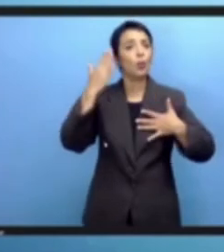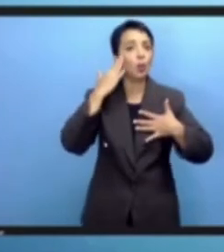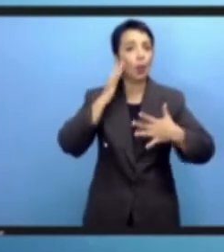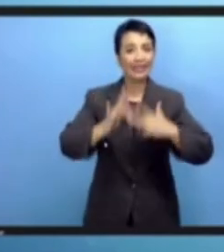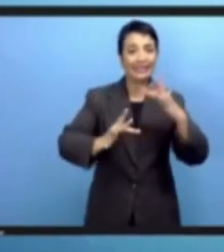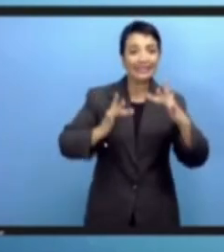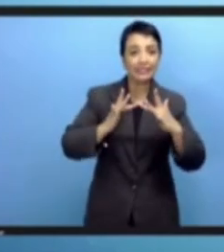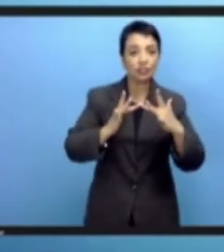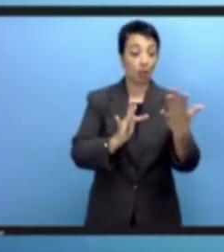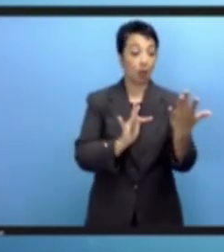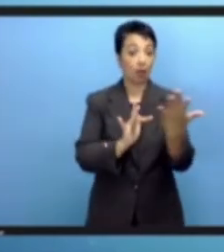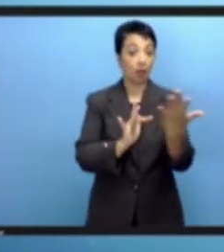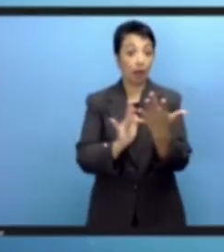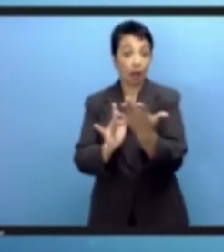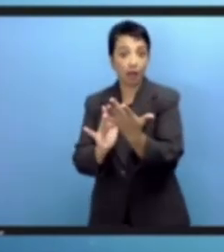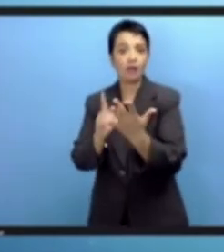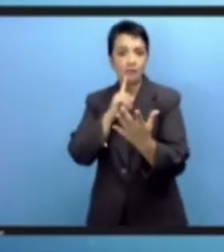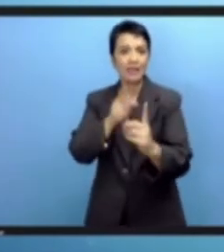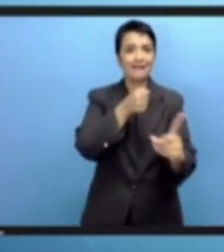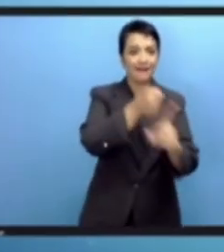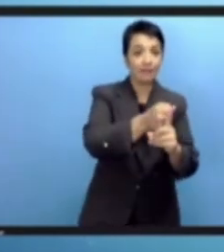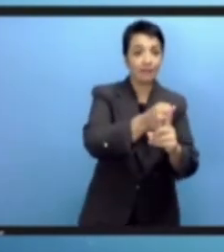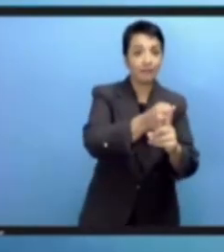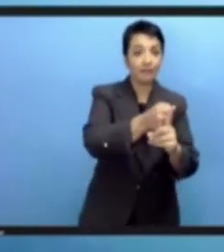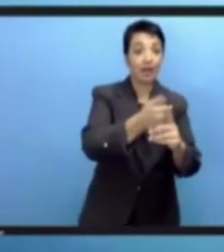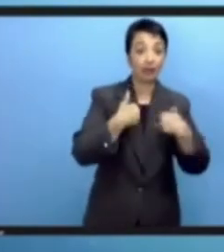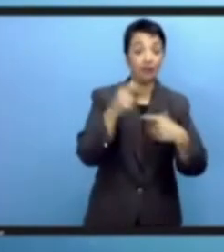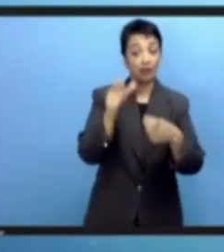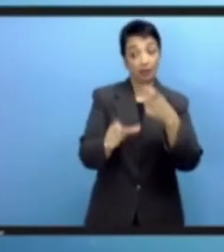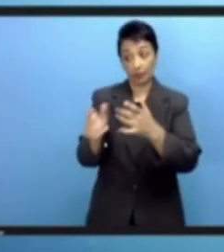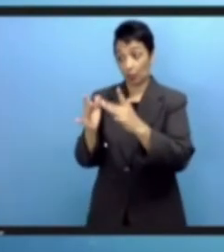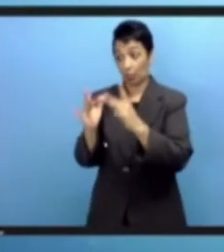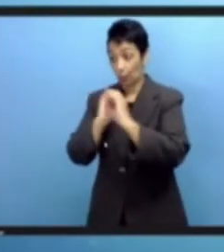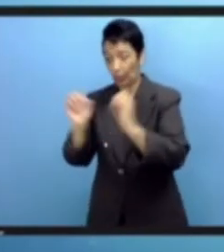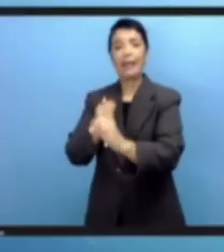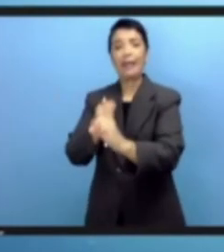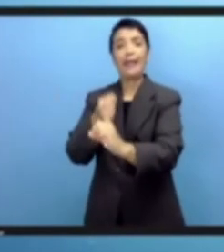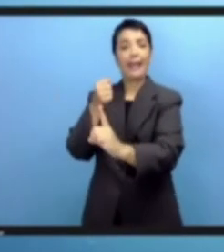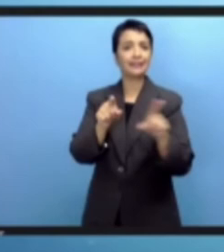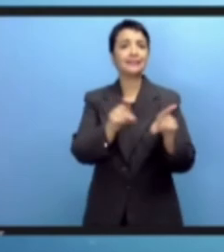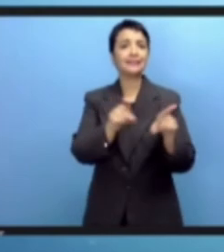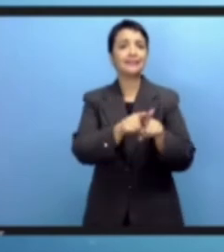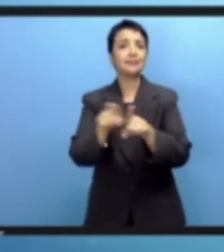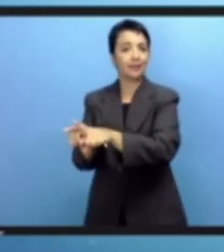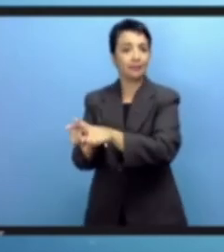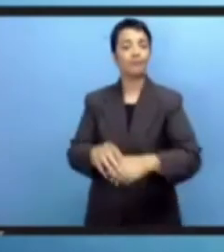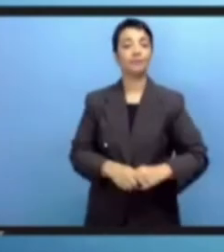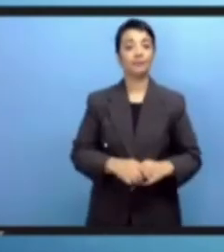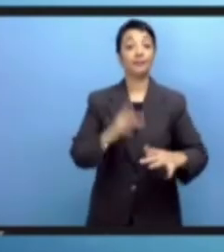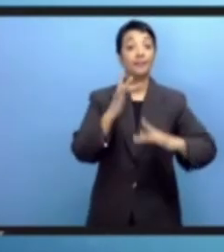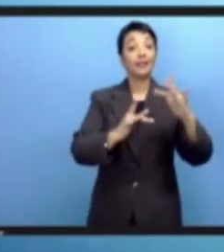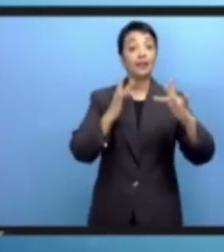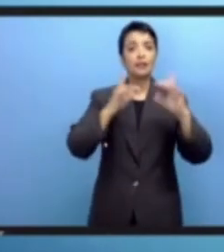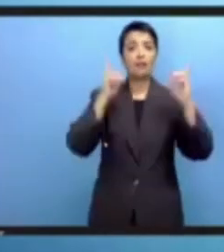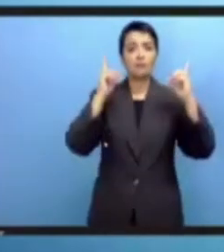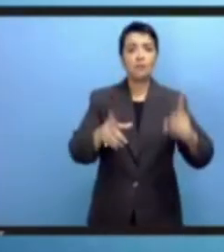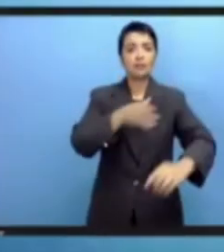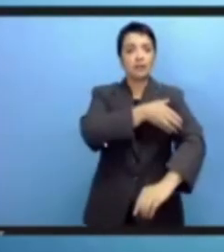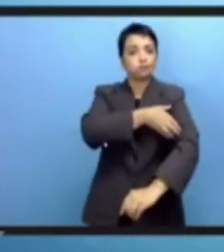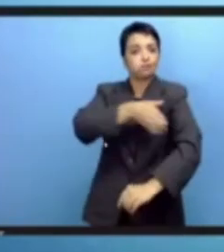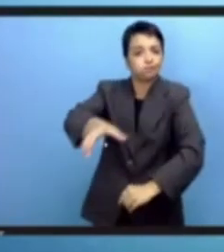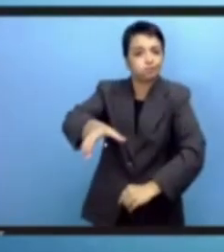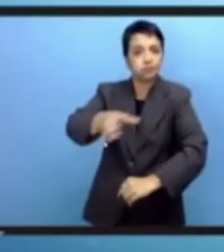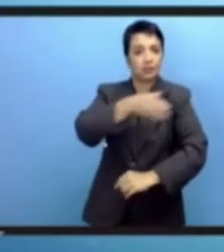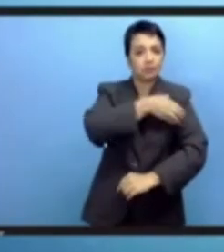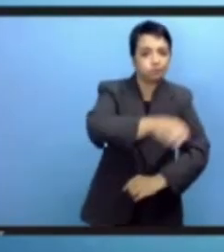في حياة الأشخاص ويعمل على ربط المرتبطين وغير المرتبطين